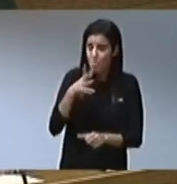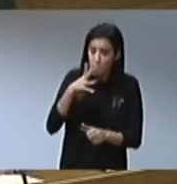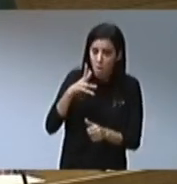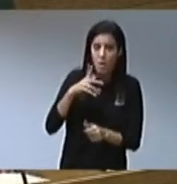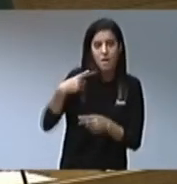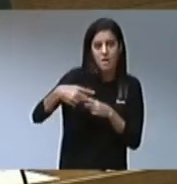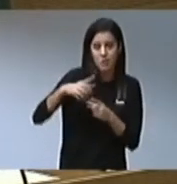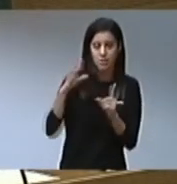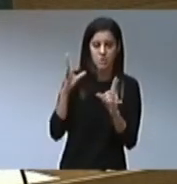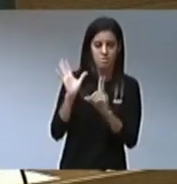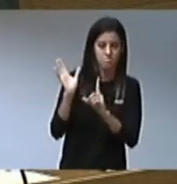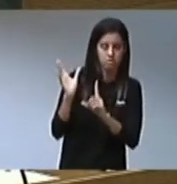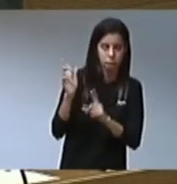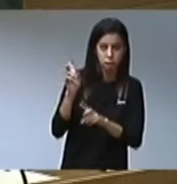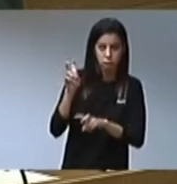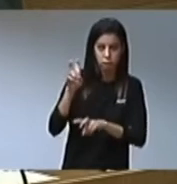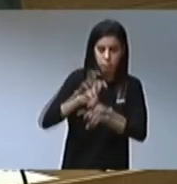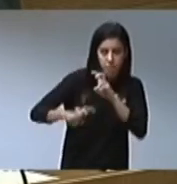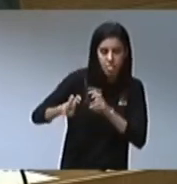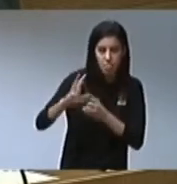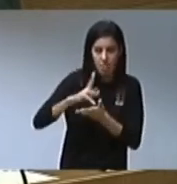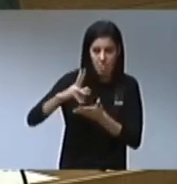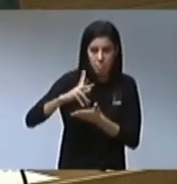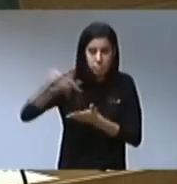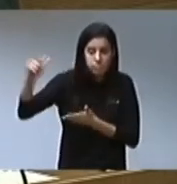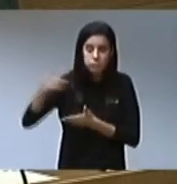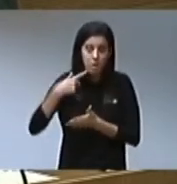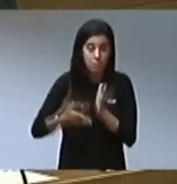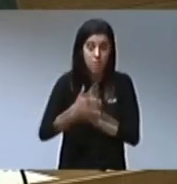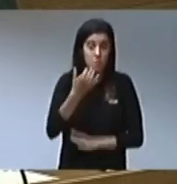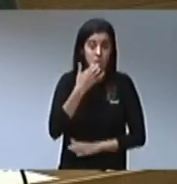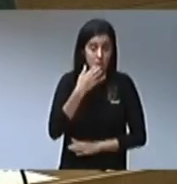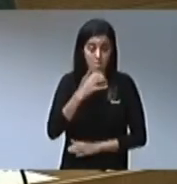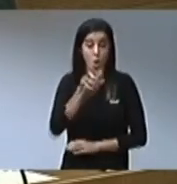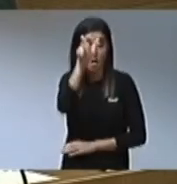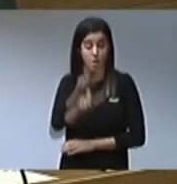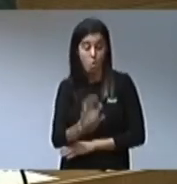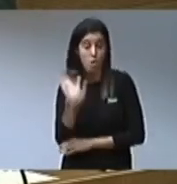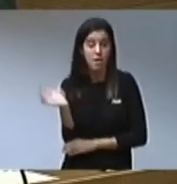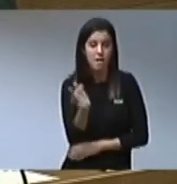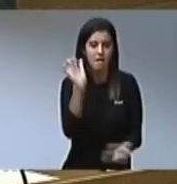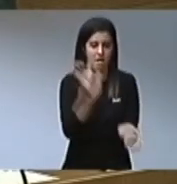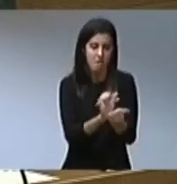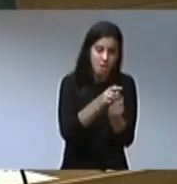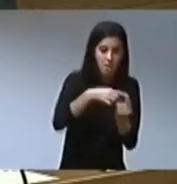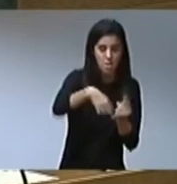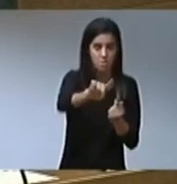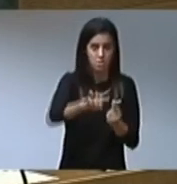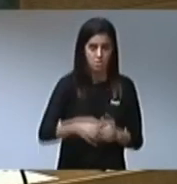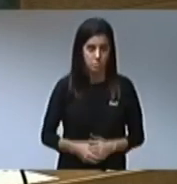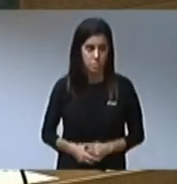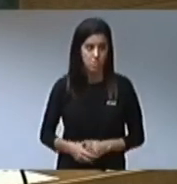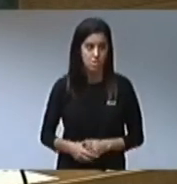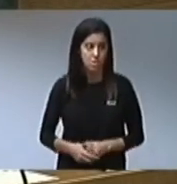corrupció que han portat a la presó el senyor Urdangarín i que sembla que comencen a constatar que el que ningú s'atrevia a dir fins ara,